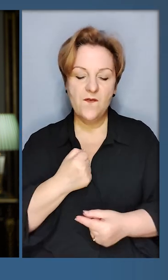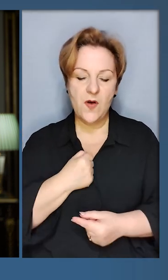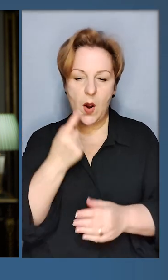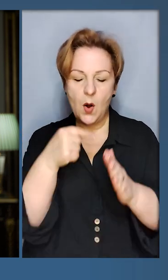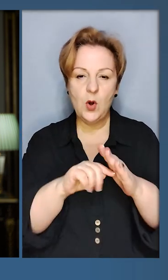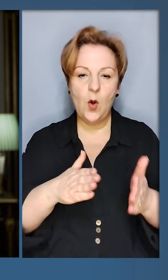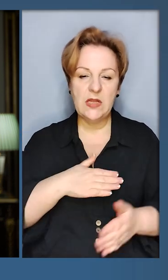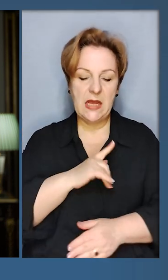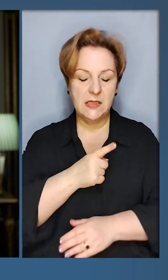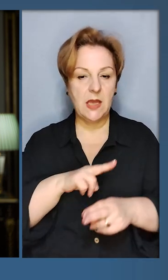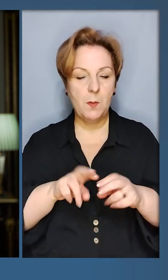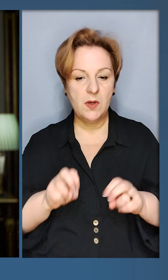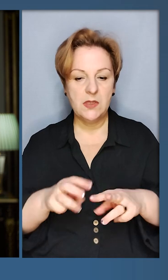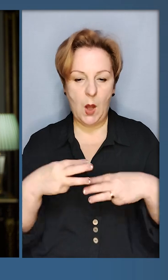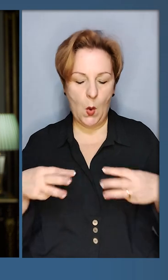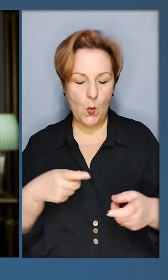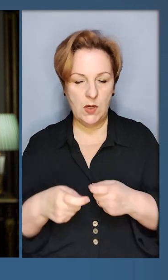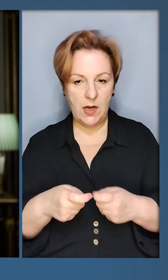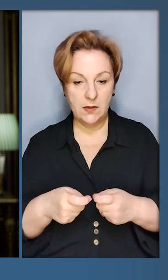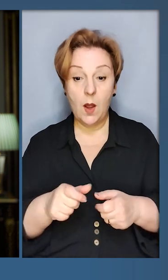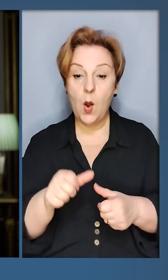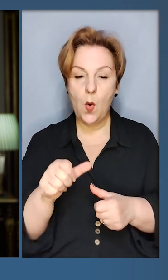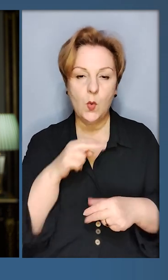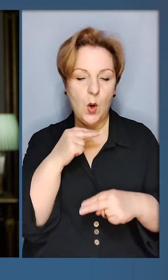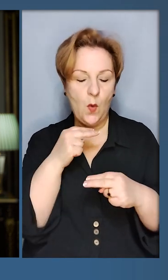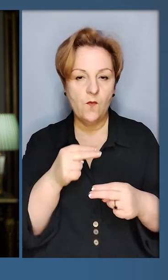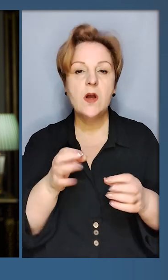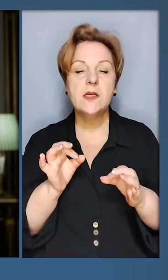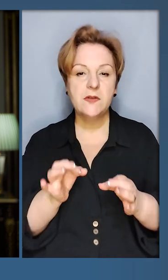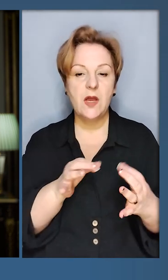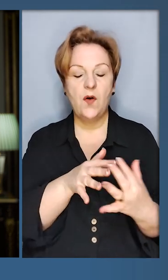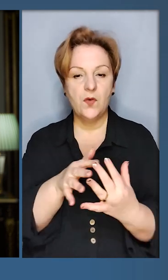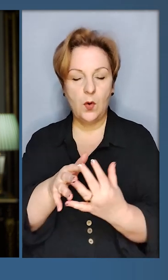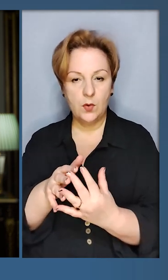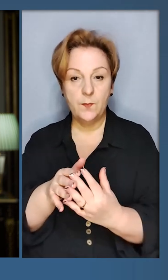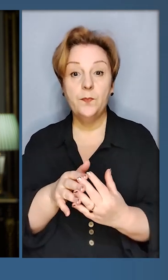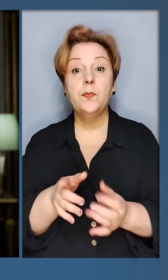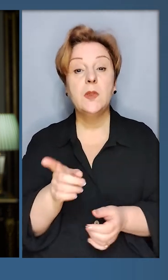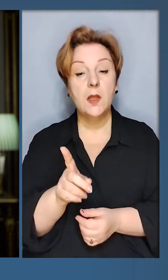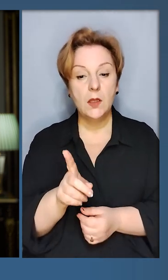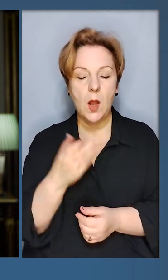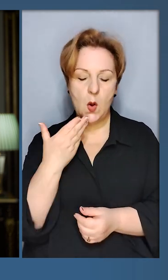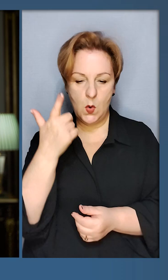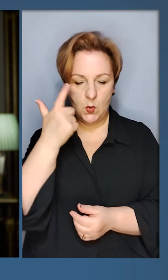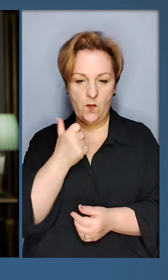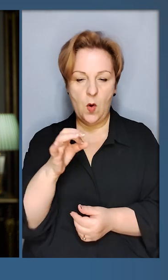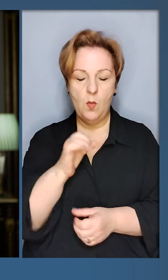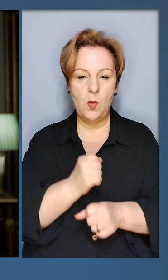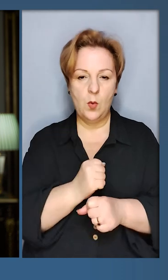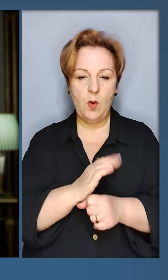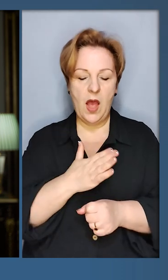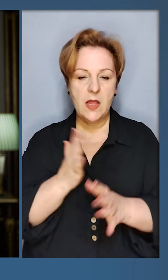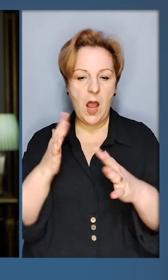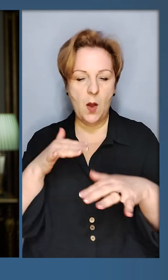наші сили безпеки, урядовці. Окрема увага, звичайно, фронту. Та доповідь про роботу